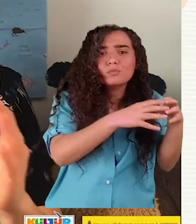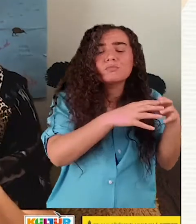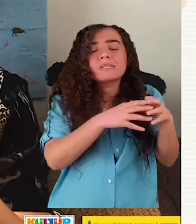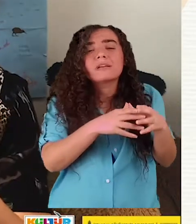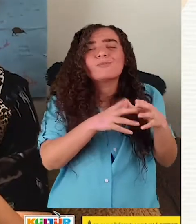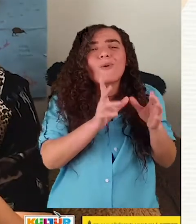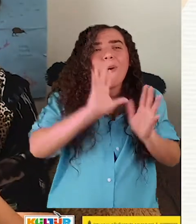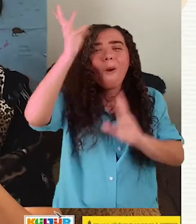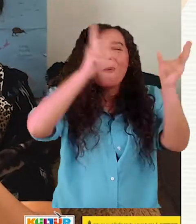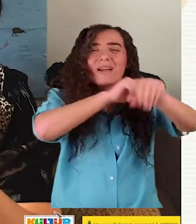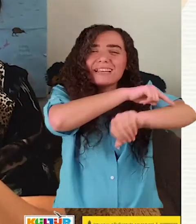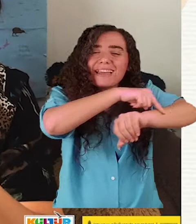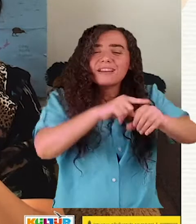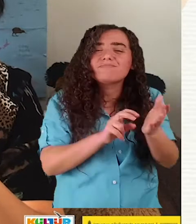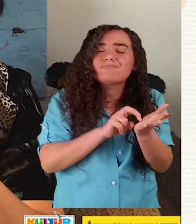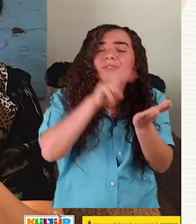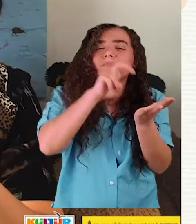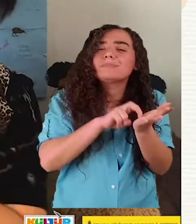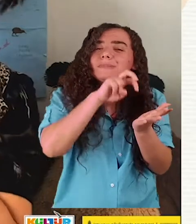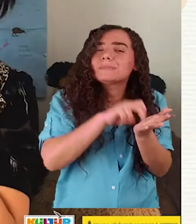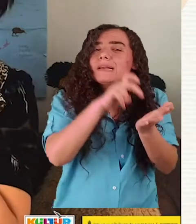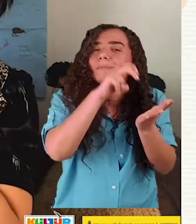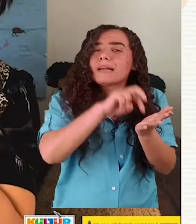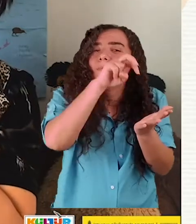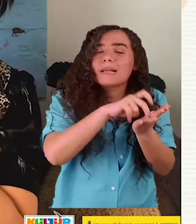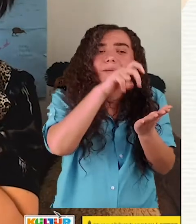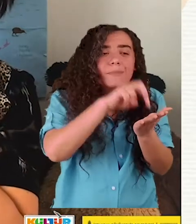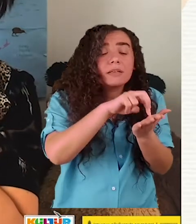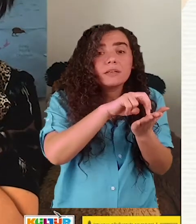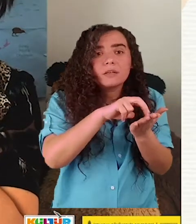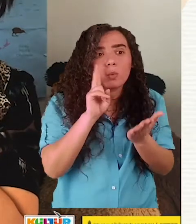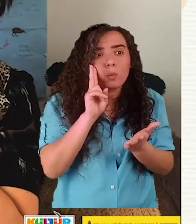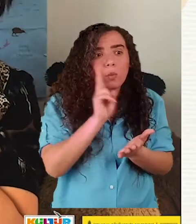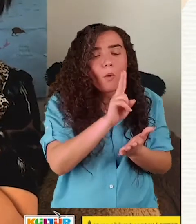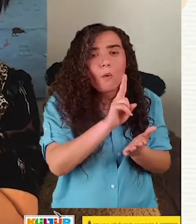görmüşler, göle doğru yönelmişler, Gölün oraya giderlerken bir de bakmışlar ne görsünler.